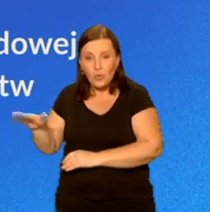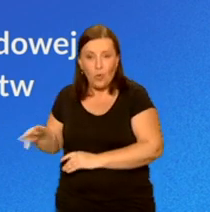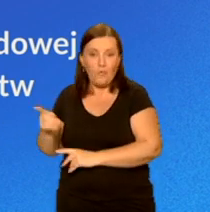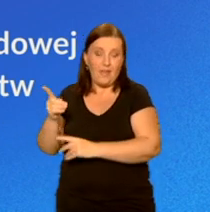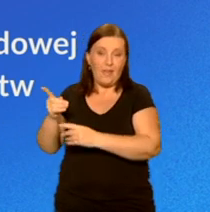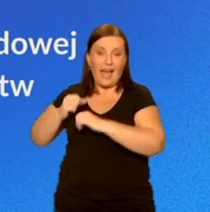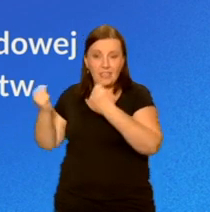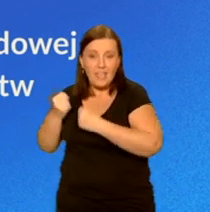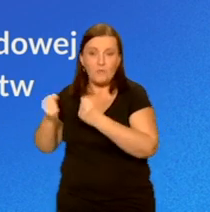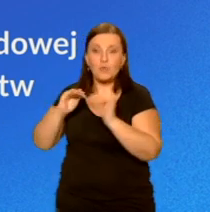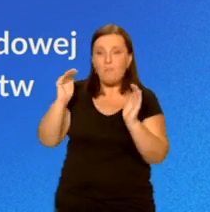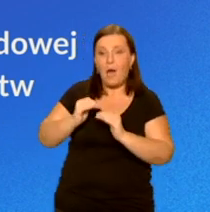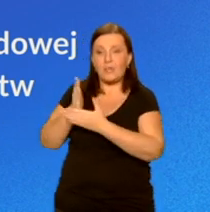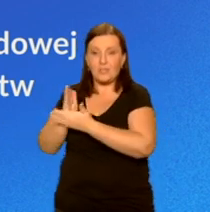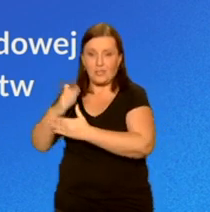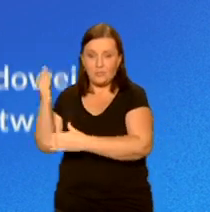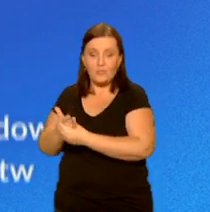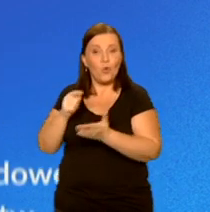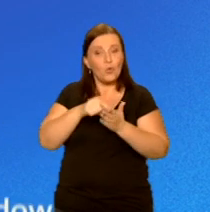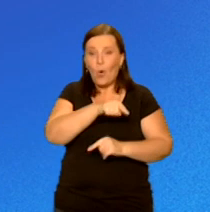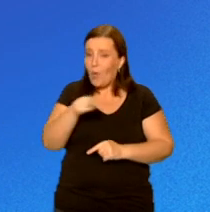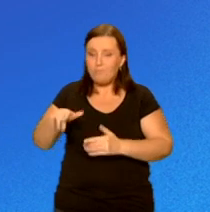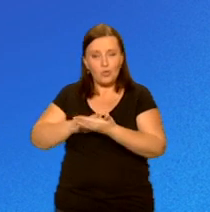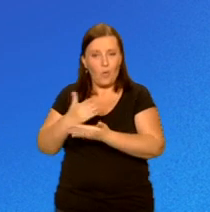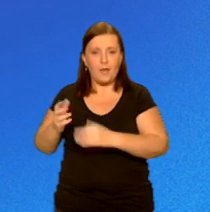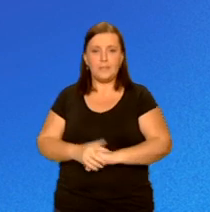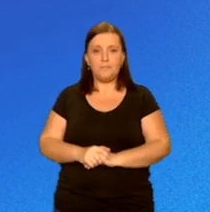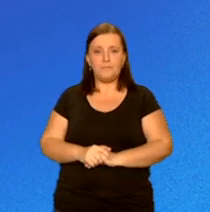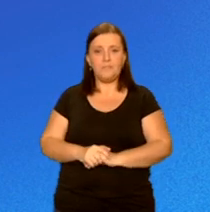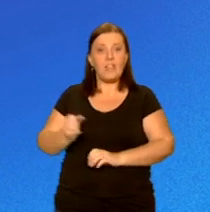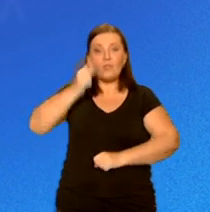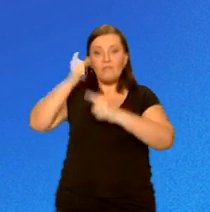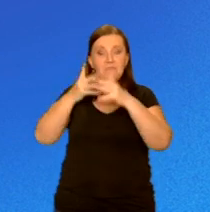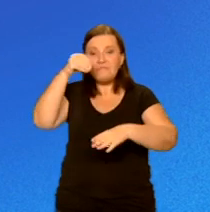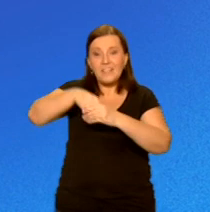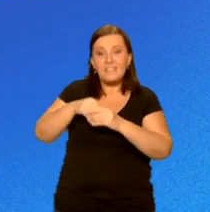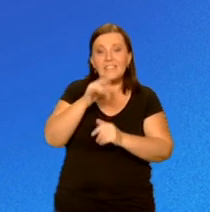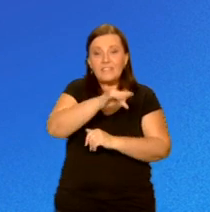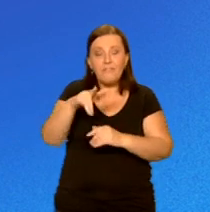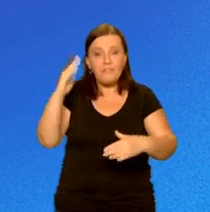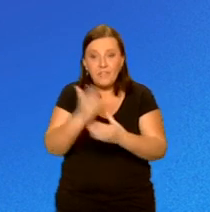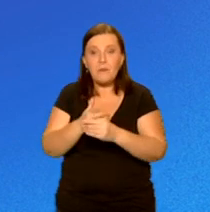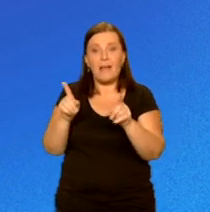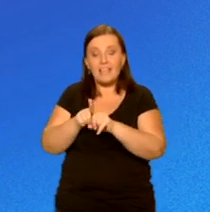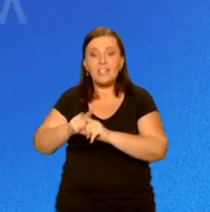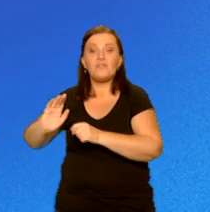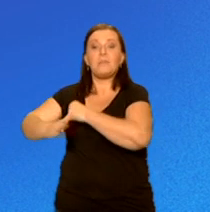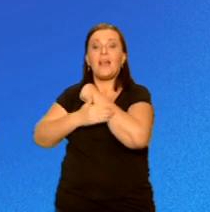To przykłady. Innowacyjne inwestycje w firmach wspierają również programy krajowe.